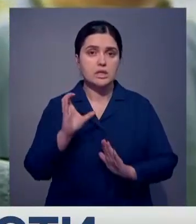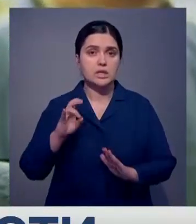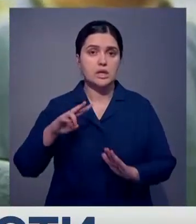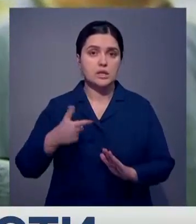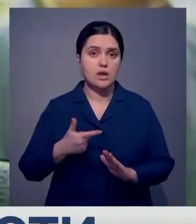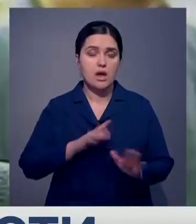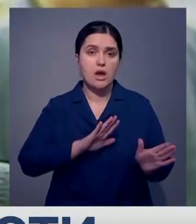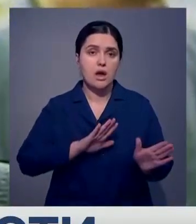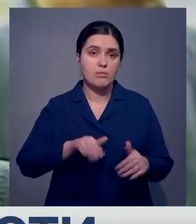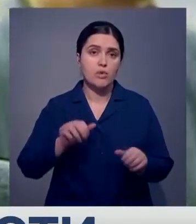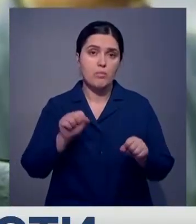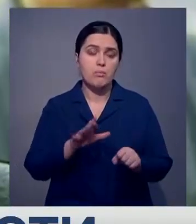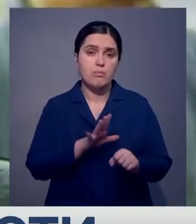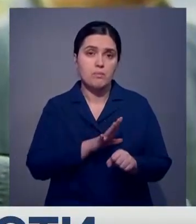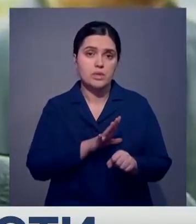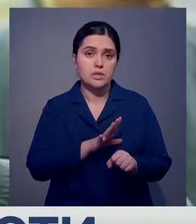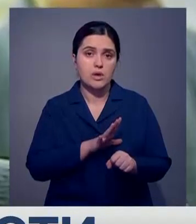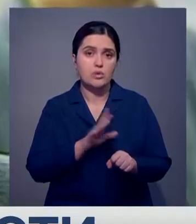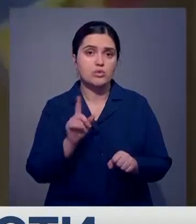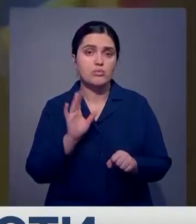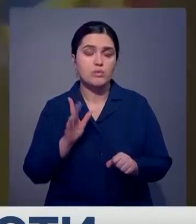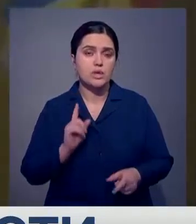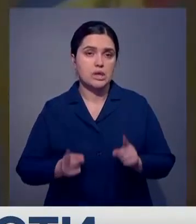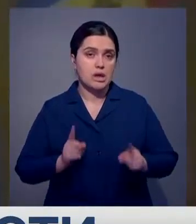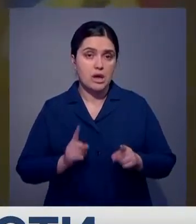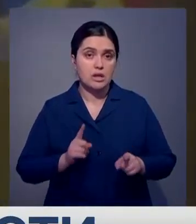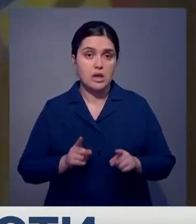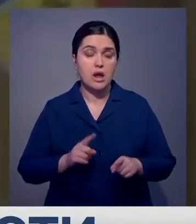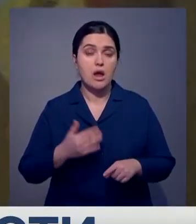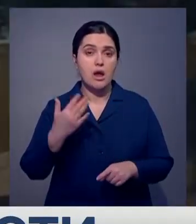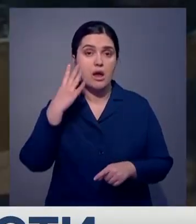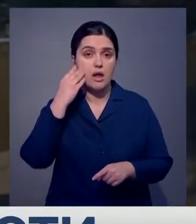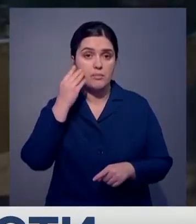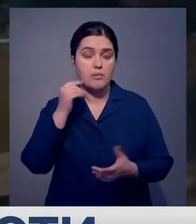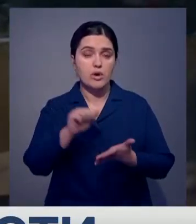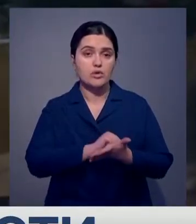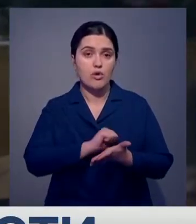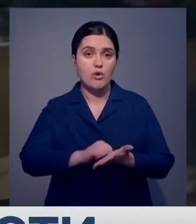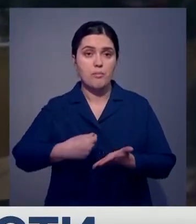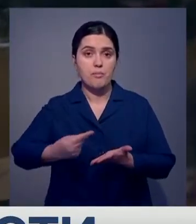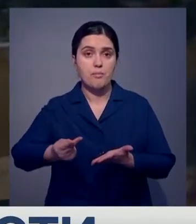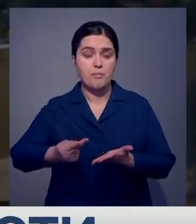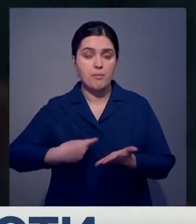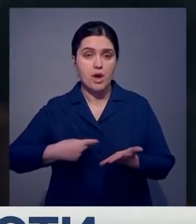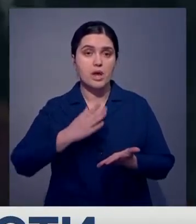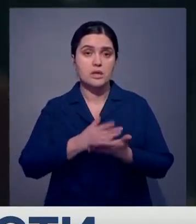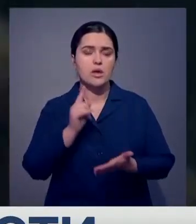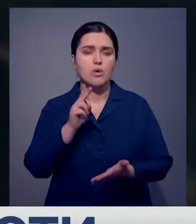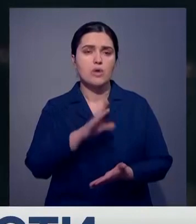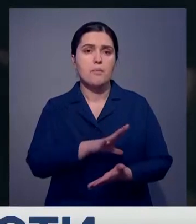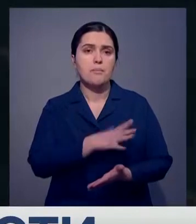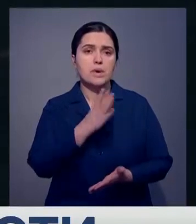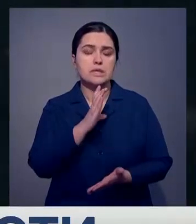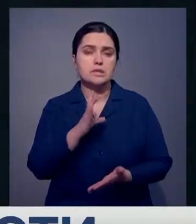а затем, может быть, что-то более реальное. И ведь именно Алматинская декларация станет точкой отчета для бывших советских